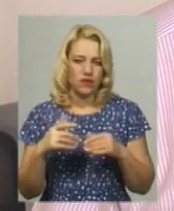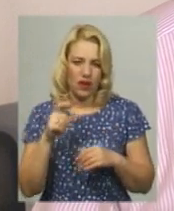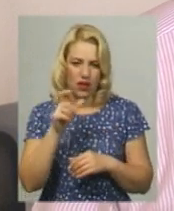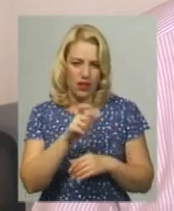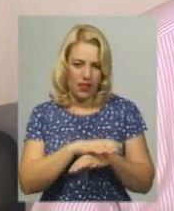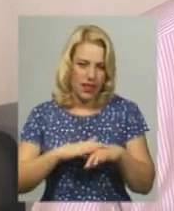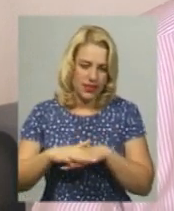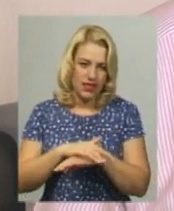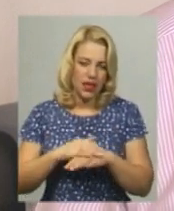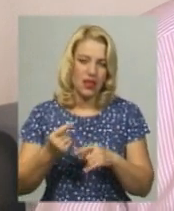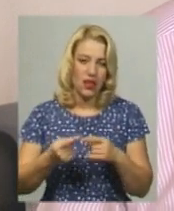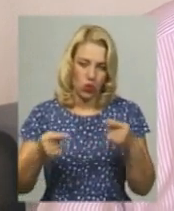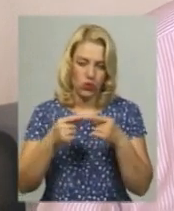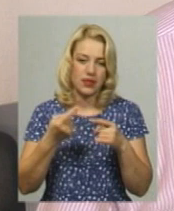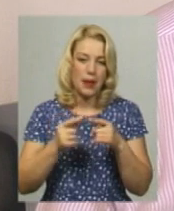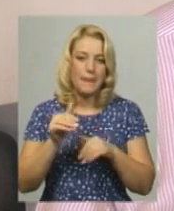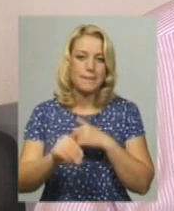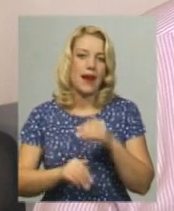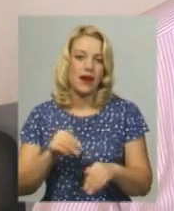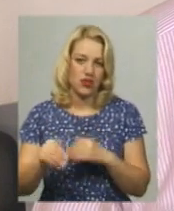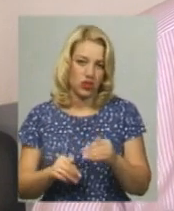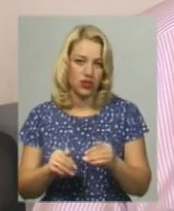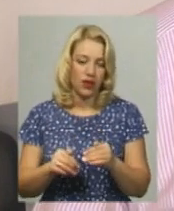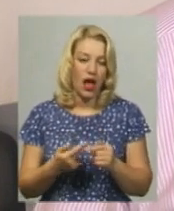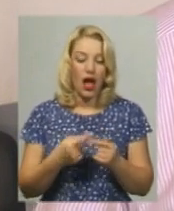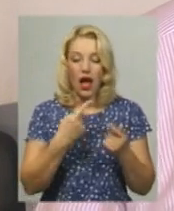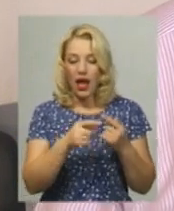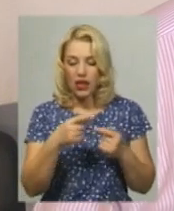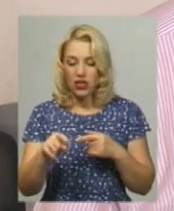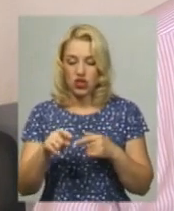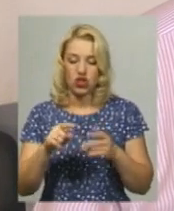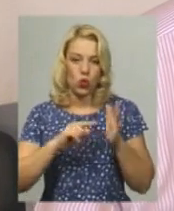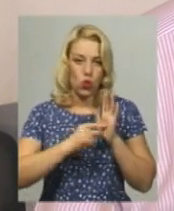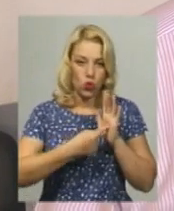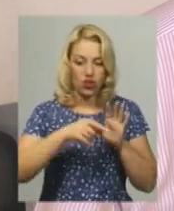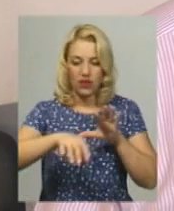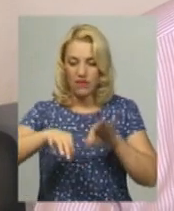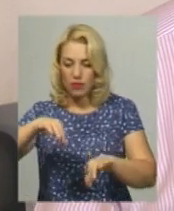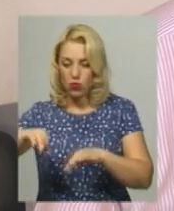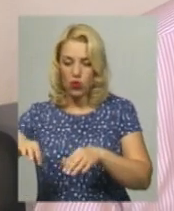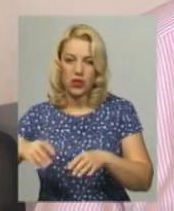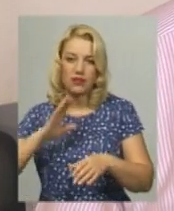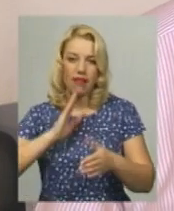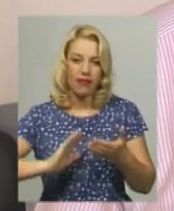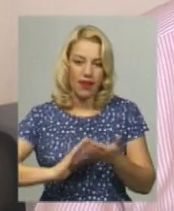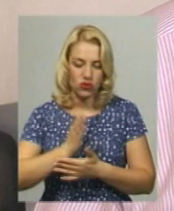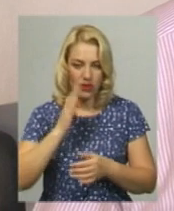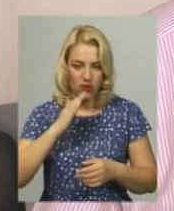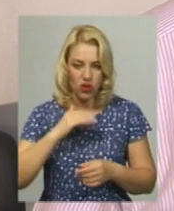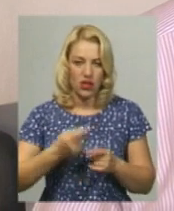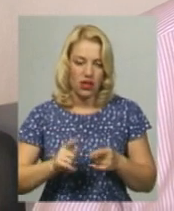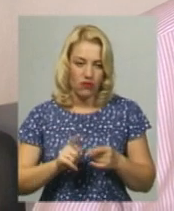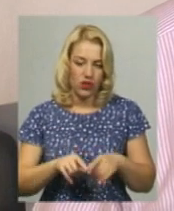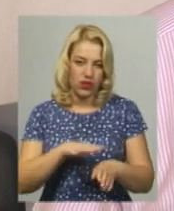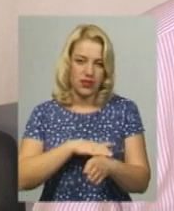Конкретніше це пляжі. Всі інші точки відбору і контроль за якістю води, її безпечністю